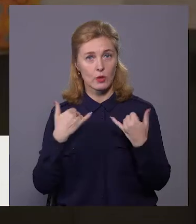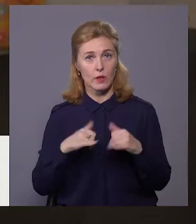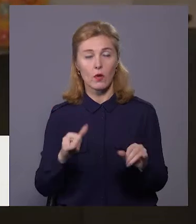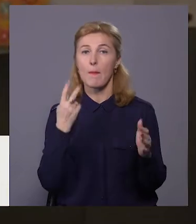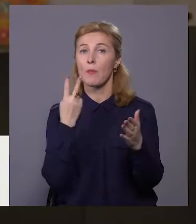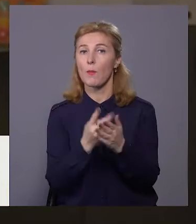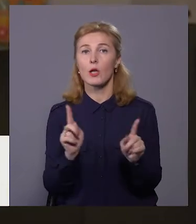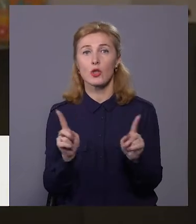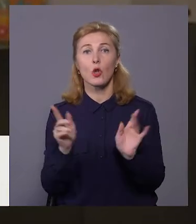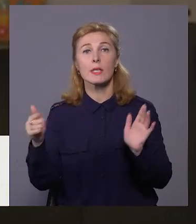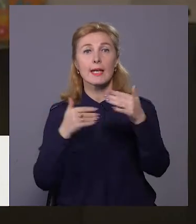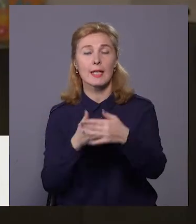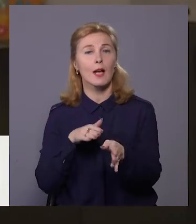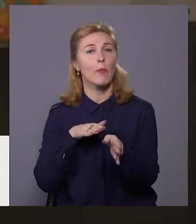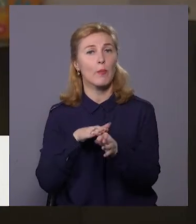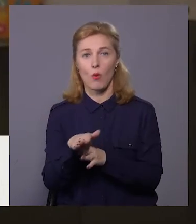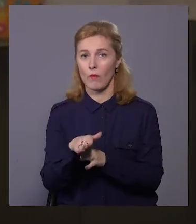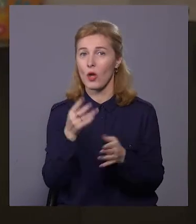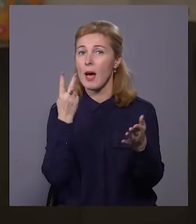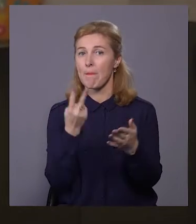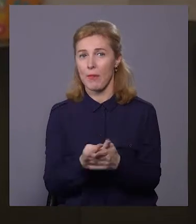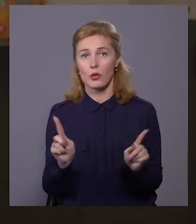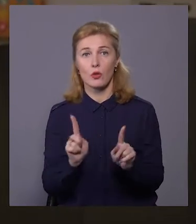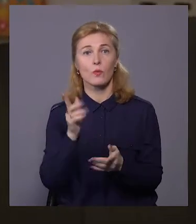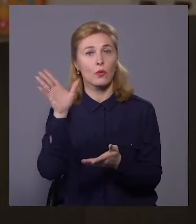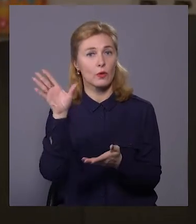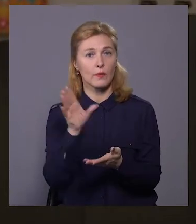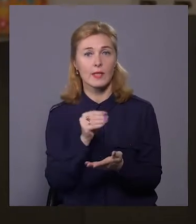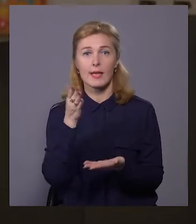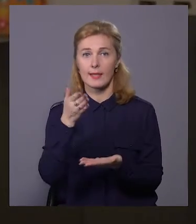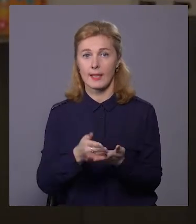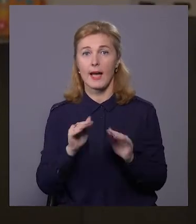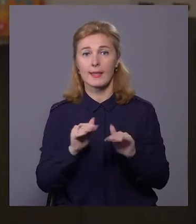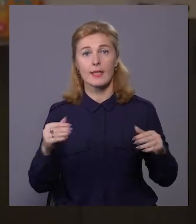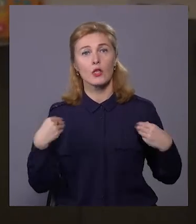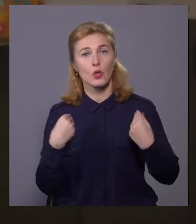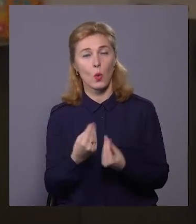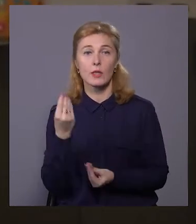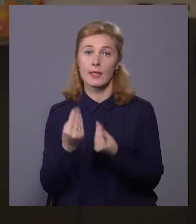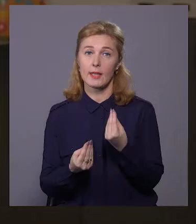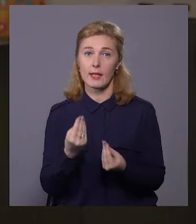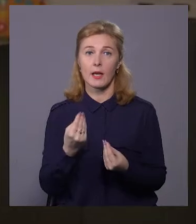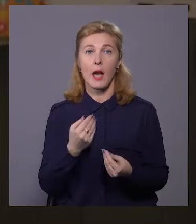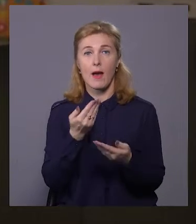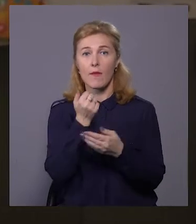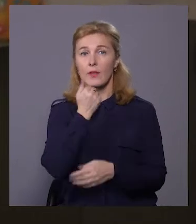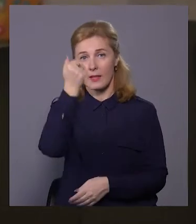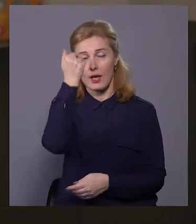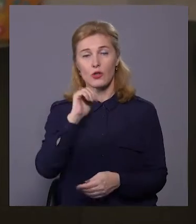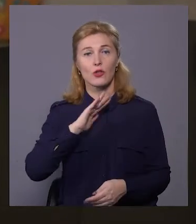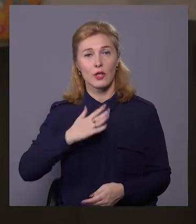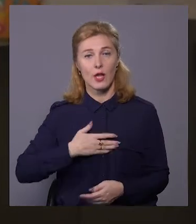побачили, що скринька повна, бачимо, що це є дитячий одяг, це є іграшки. Ми надзвичайно вдячні нашим